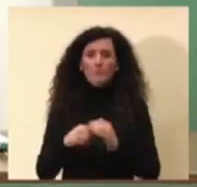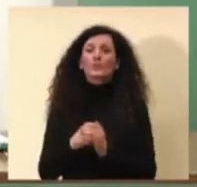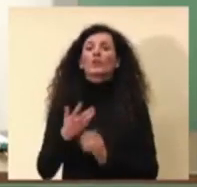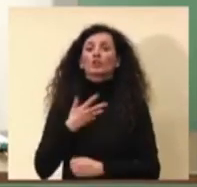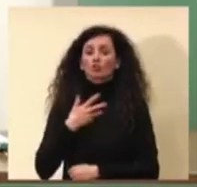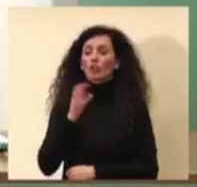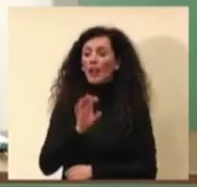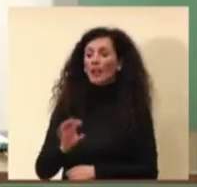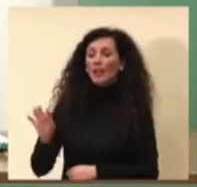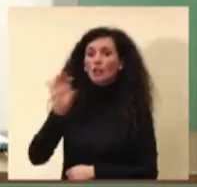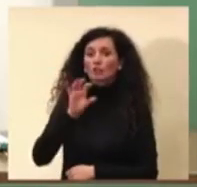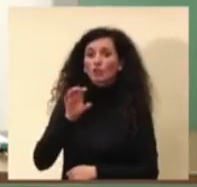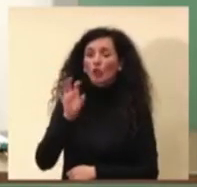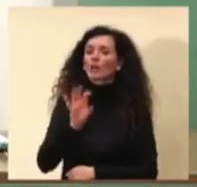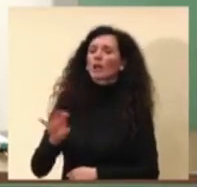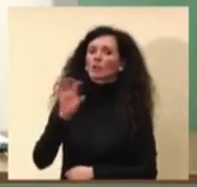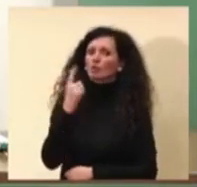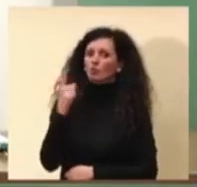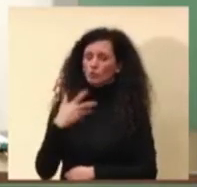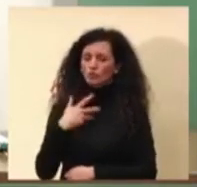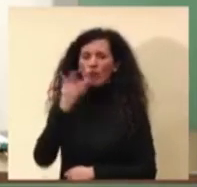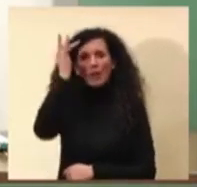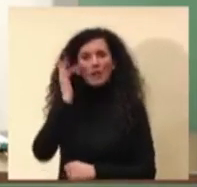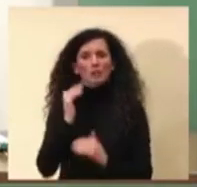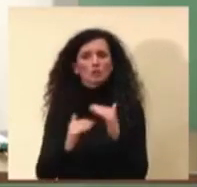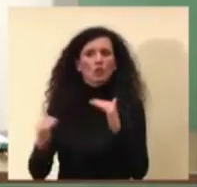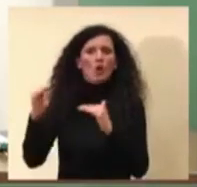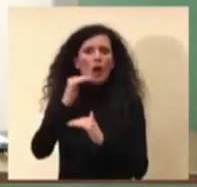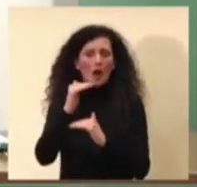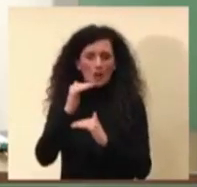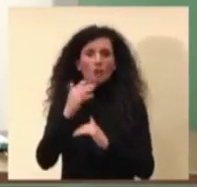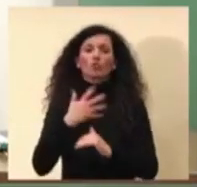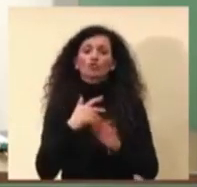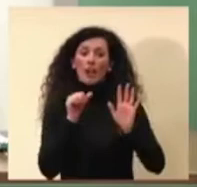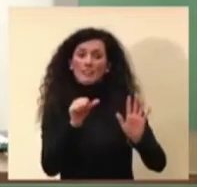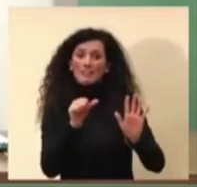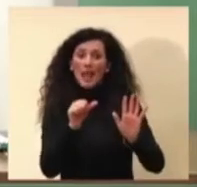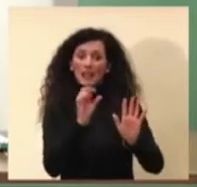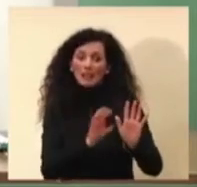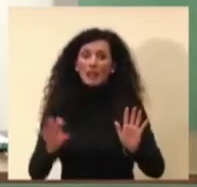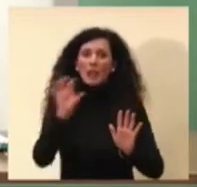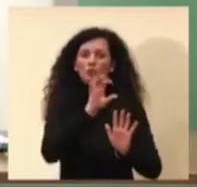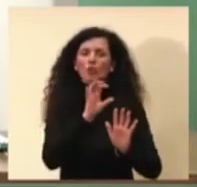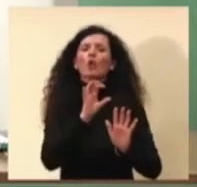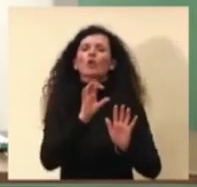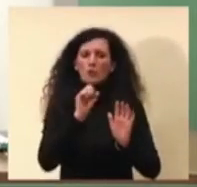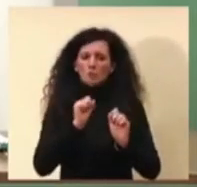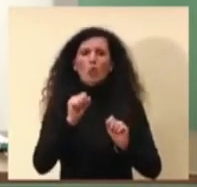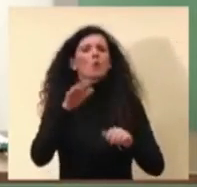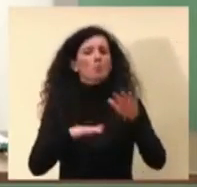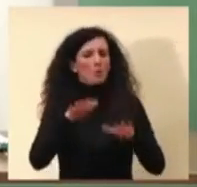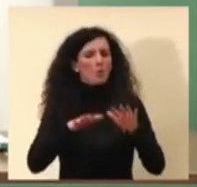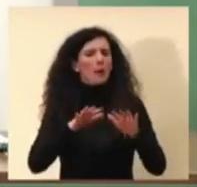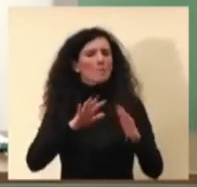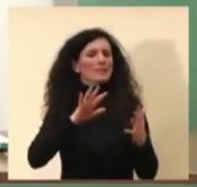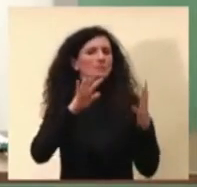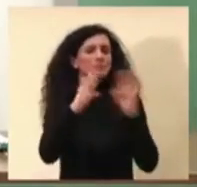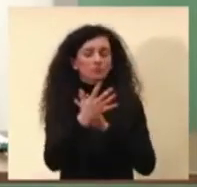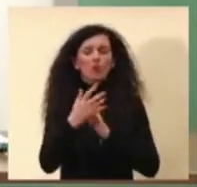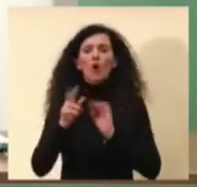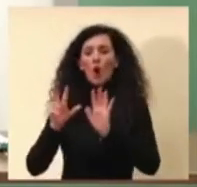hanno una classificazione a rischio moderato di cui 6 con alta probabilità di progressione e 8 con rischio basso.